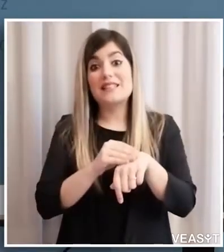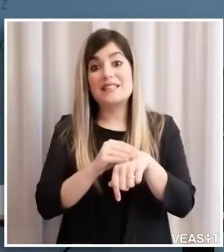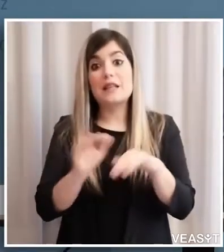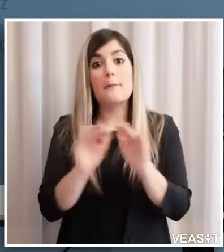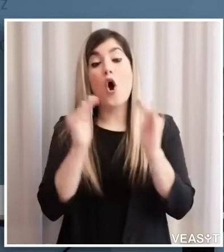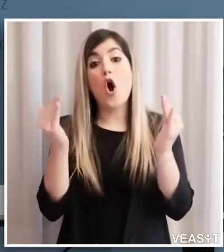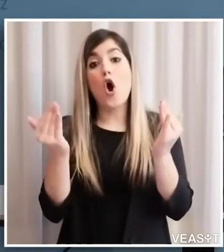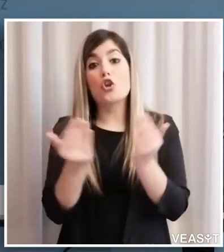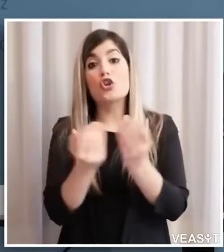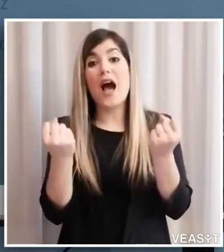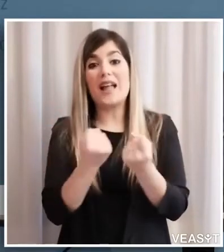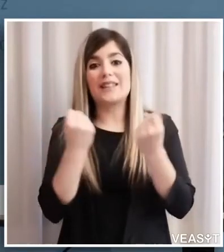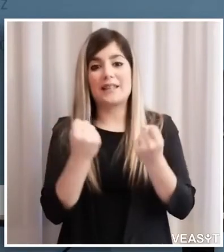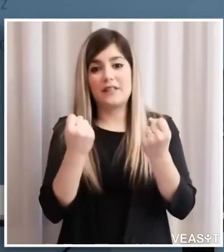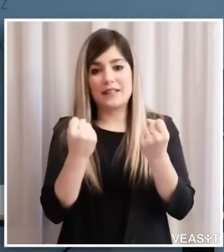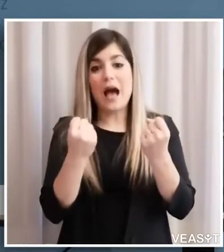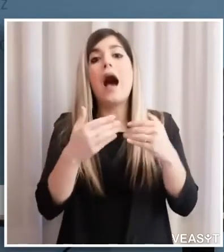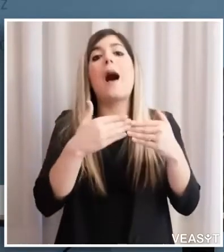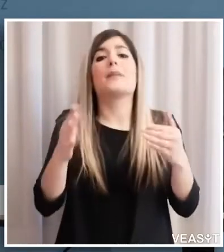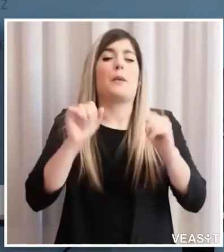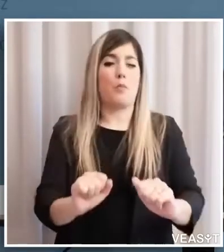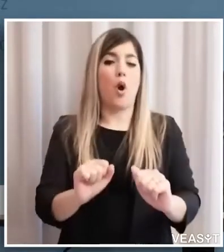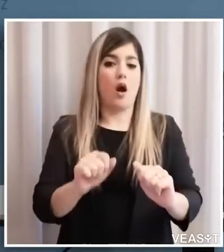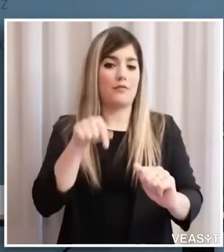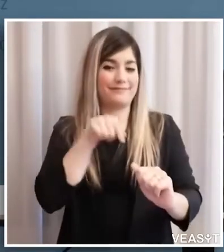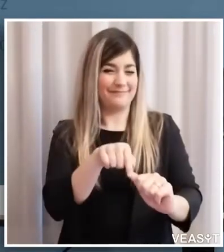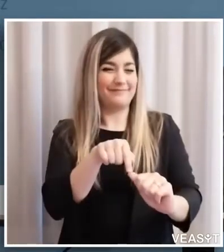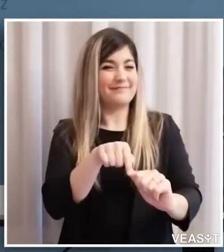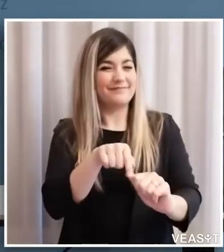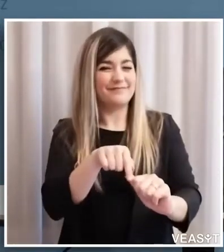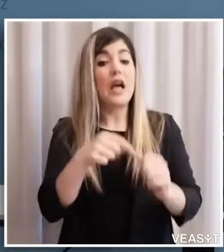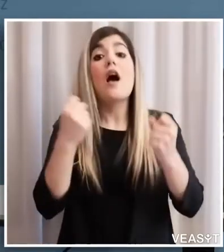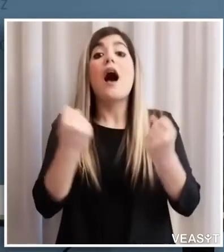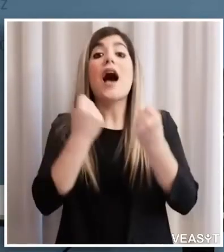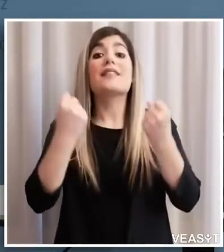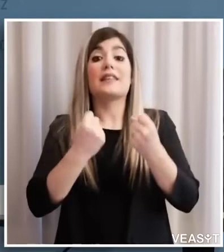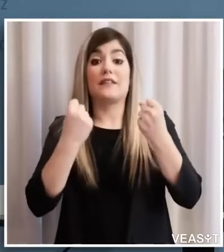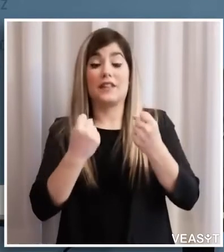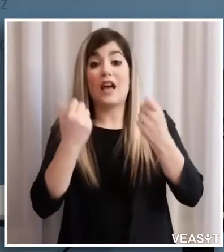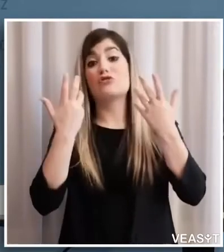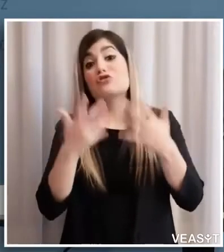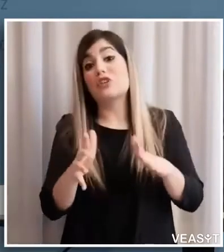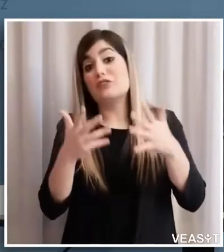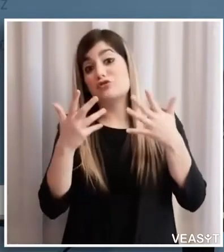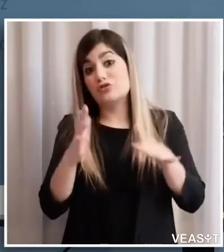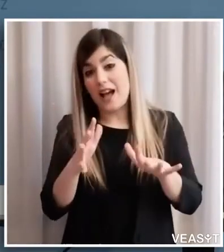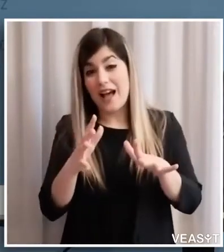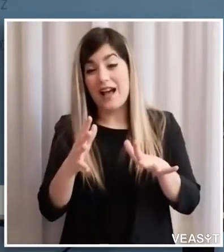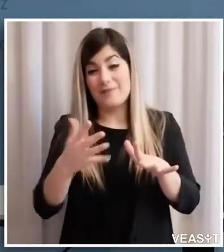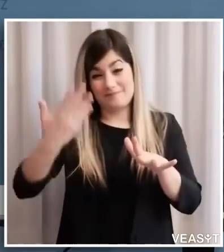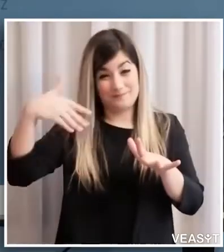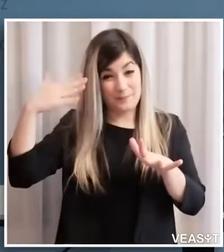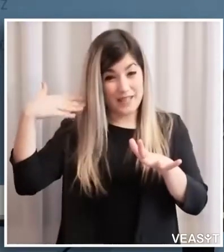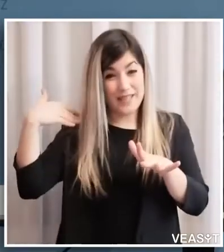ancora chiuse e per questa attività dove avevamo già la situazione che il tertolare dell'azienda poteva operare nell'azienda